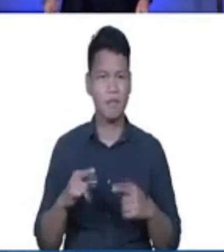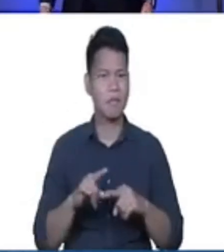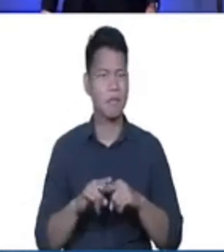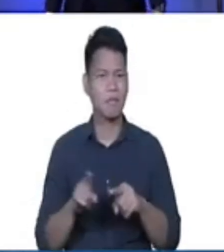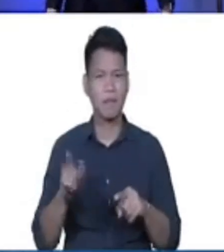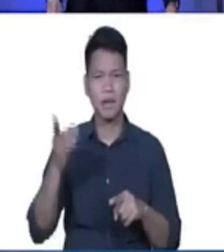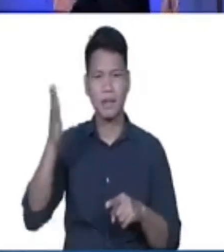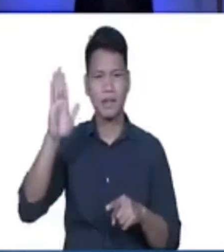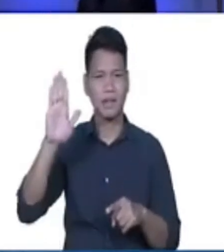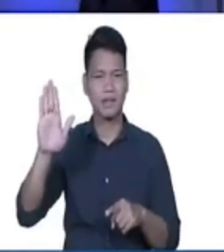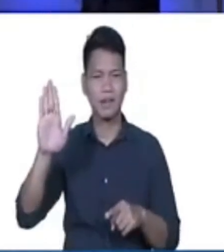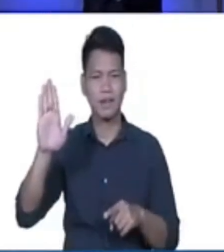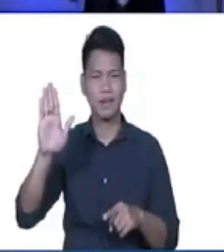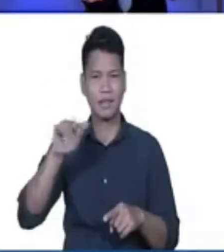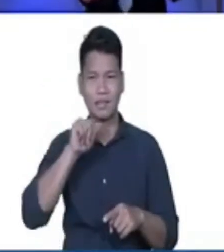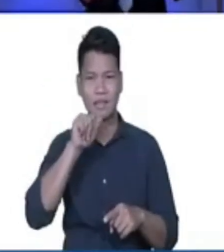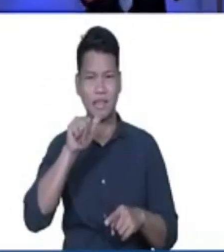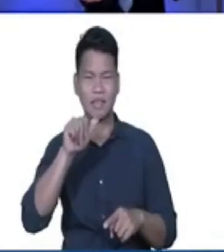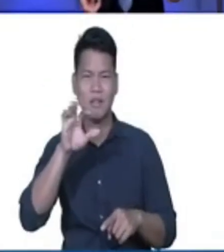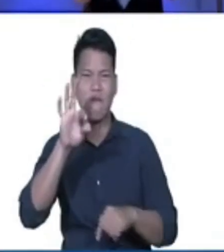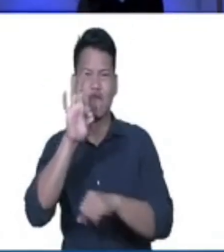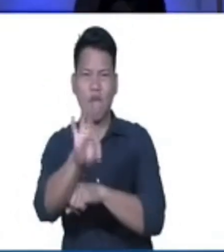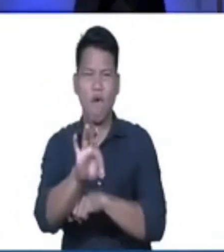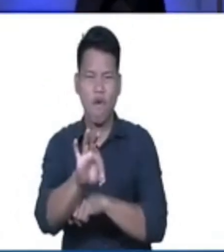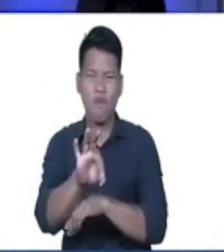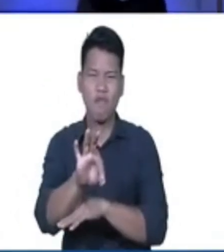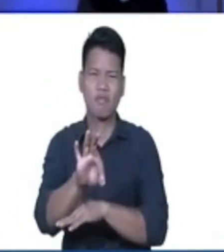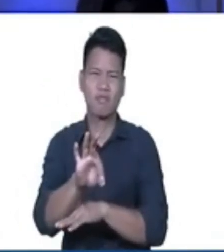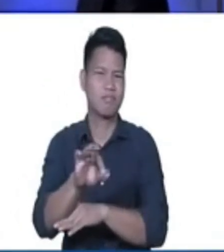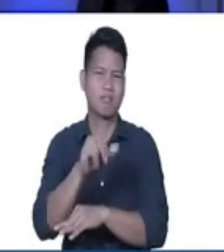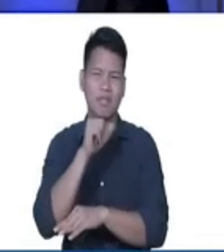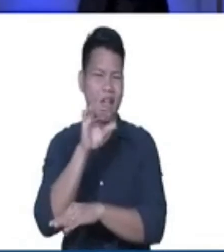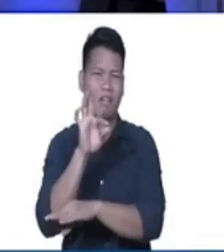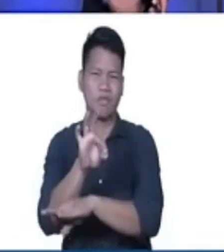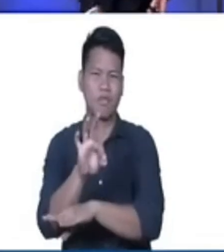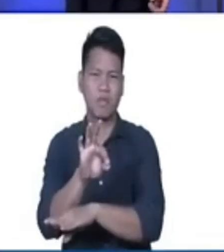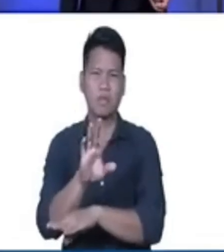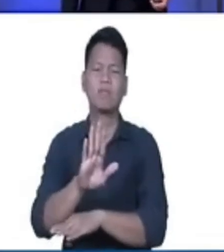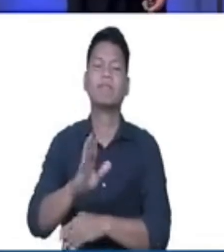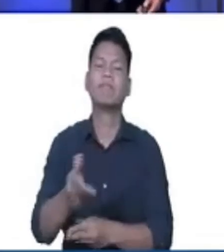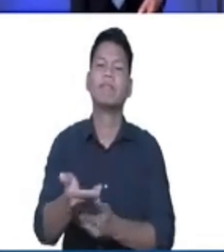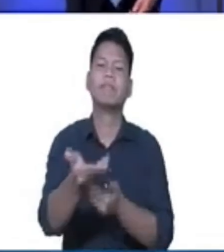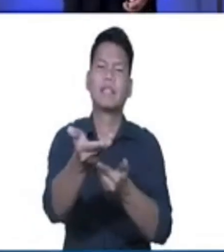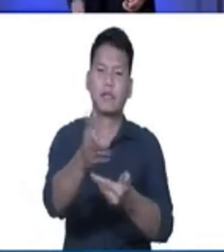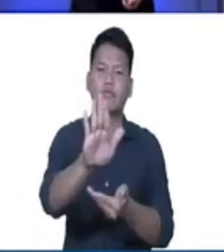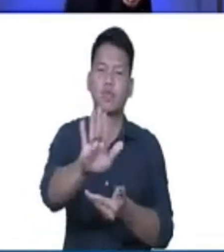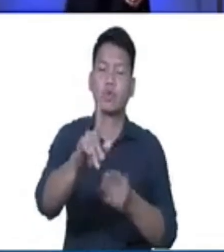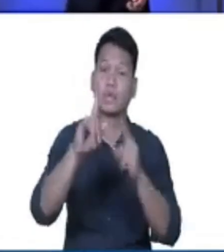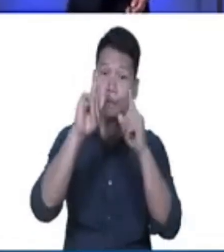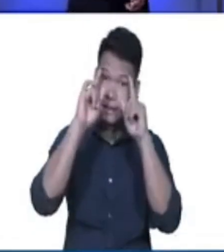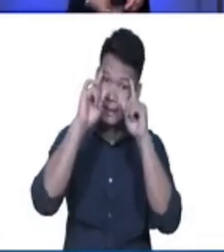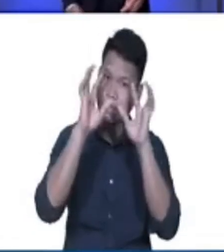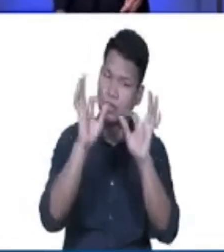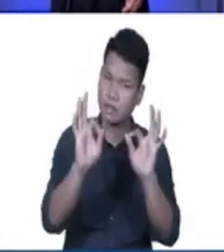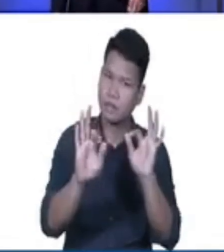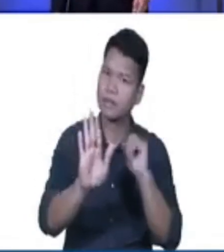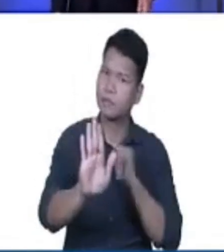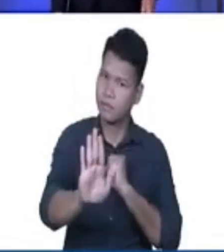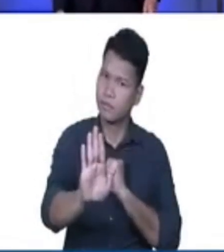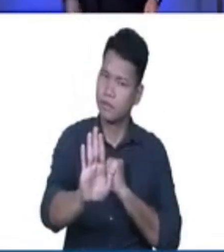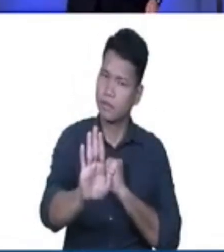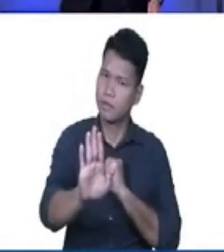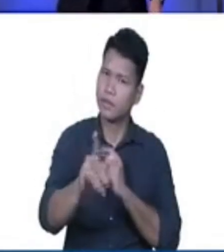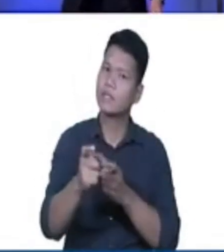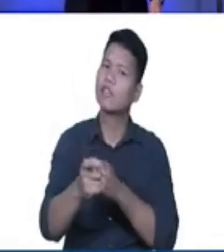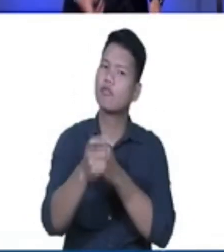magagawa ng Panginoon na tayo po ipipilitin because He gave us the freedom to choose it is a gift from God